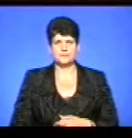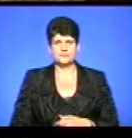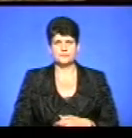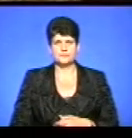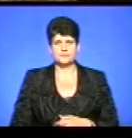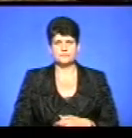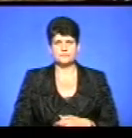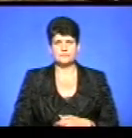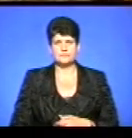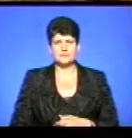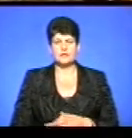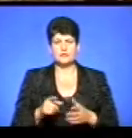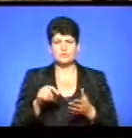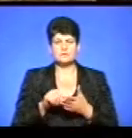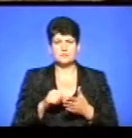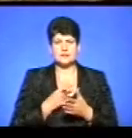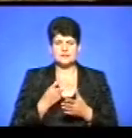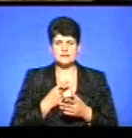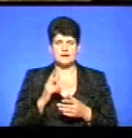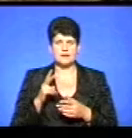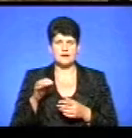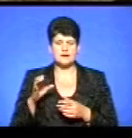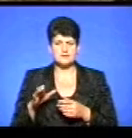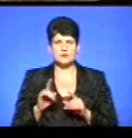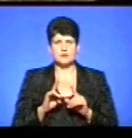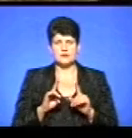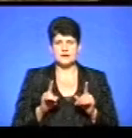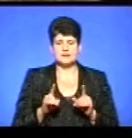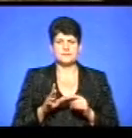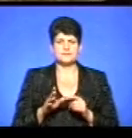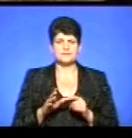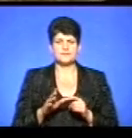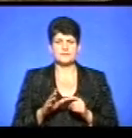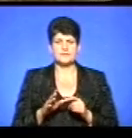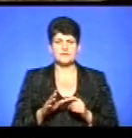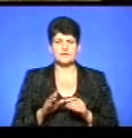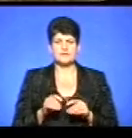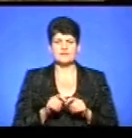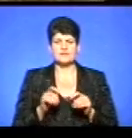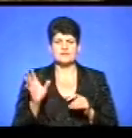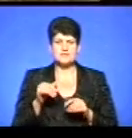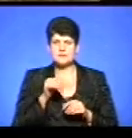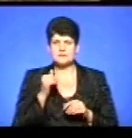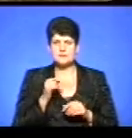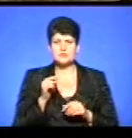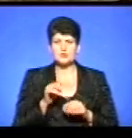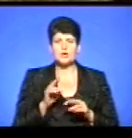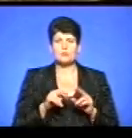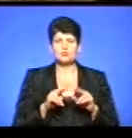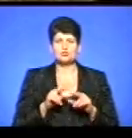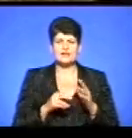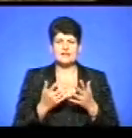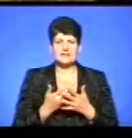Ми присутні на майстер-класі, майстер-клас унікальний. Мерся Нікітук відкриває всі таємниці того, як побудувати